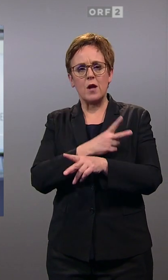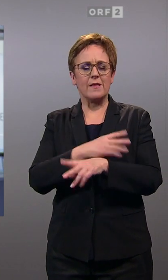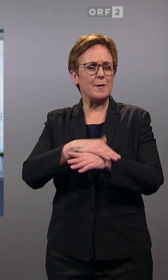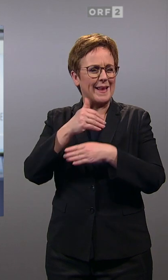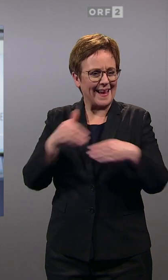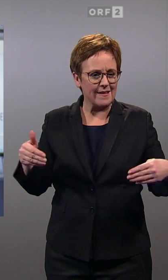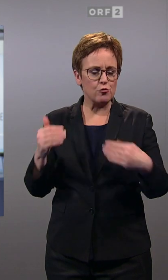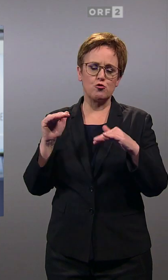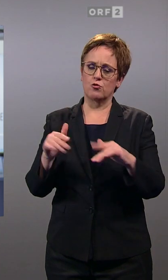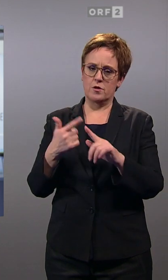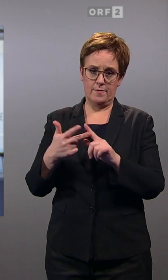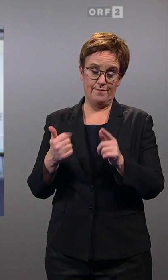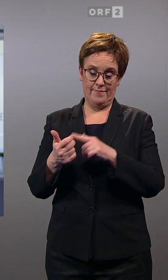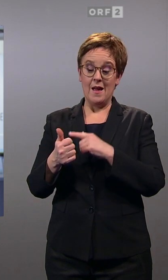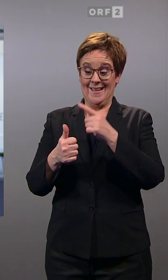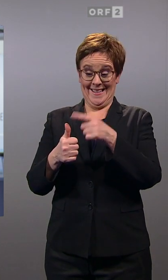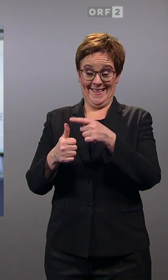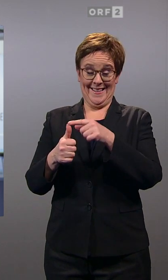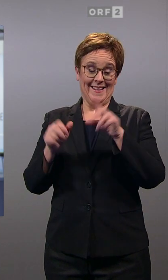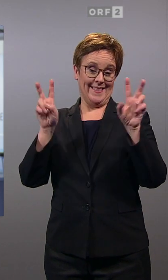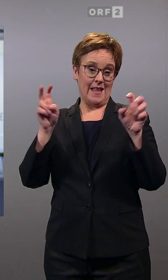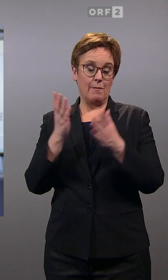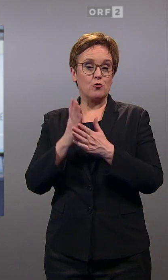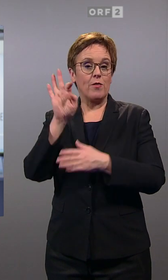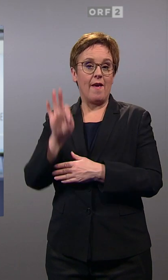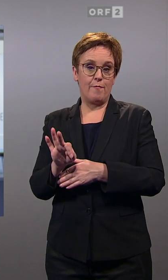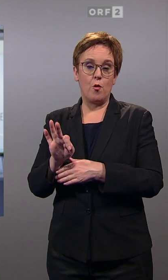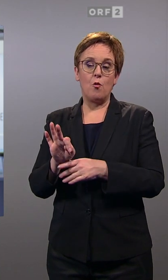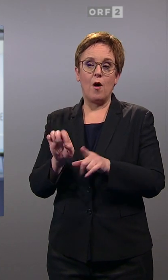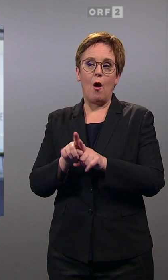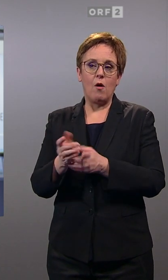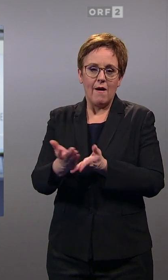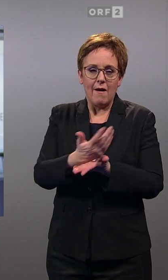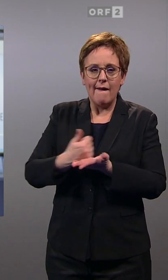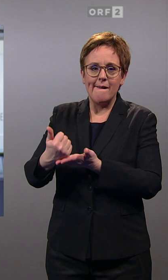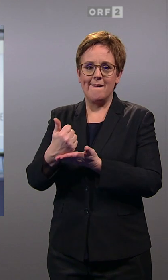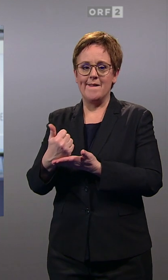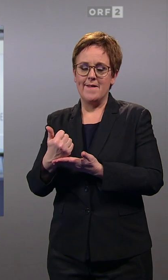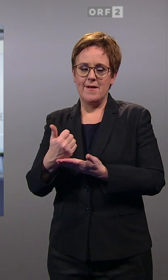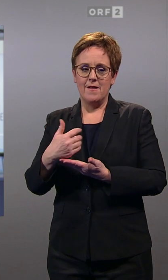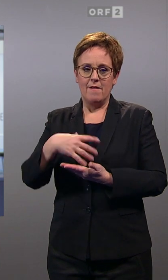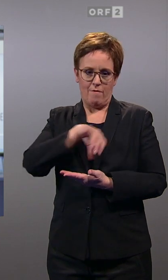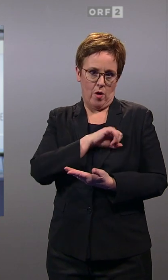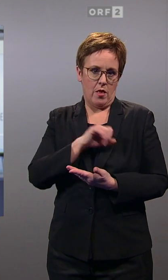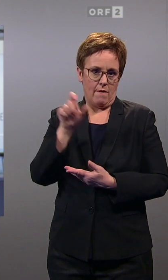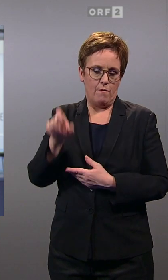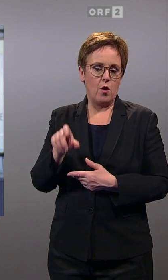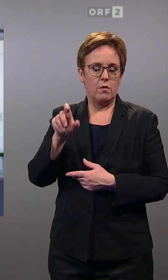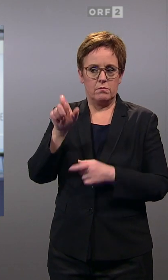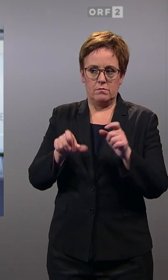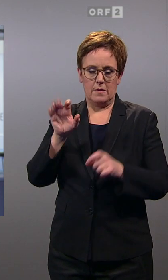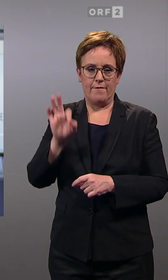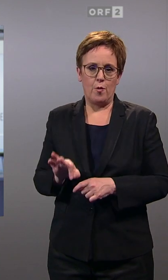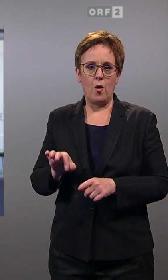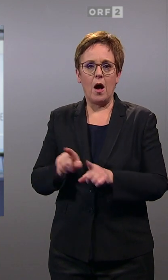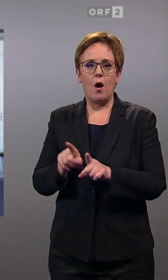Grenzschutz. Und das ist ein Thema, von dem offenbar die FPÖ sehr stark profitieren kann. Die FPÖ hat da, wenn man